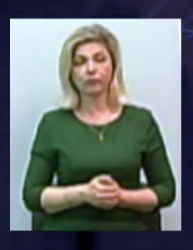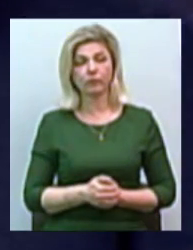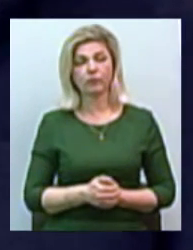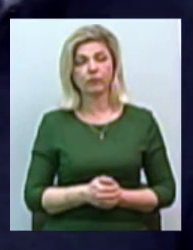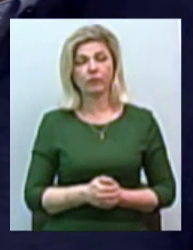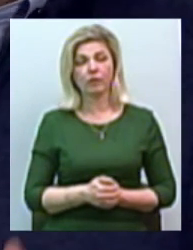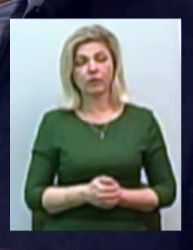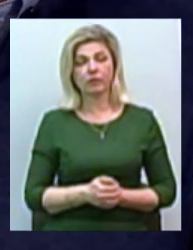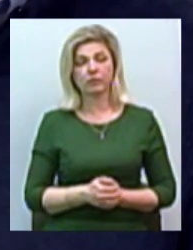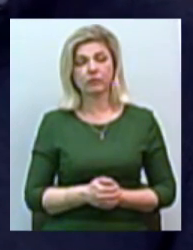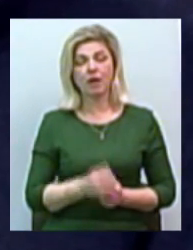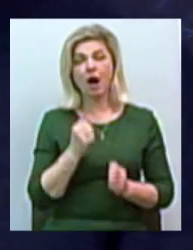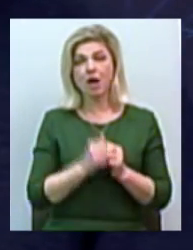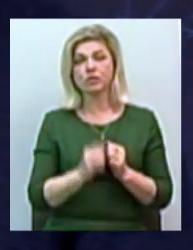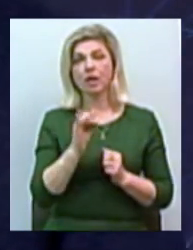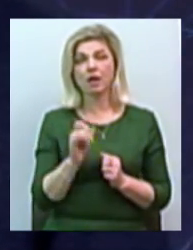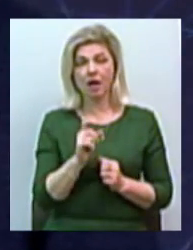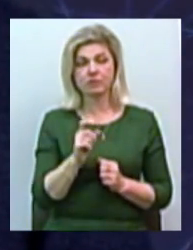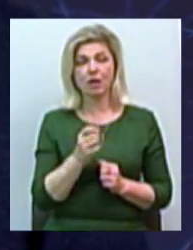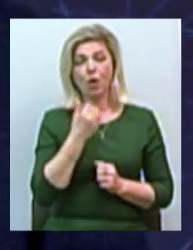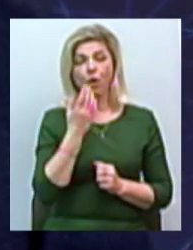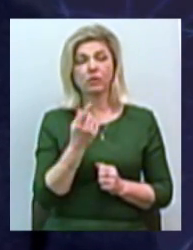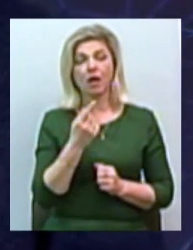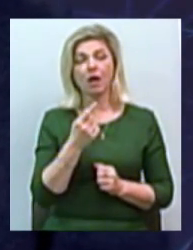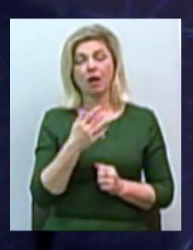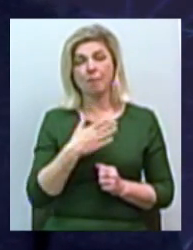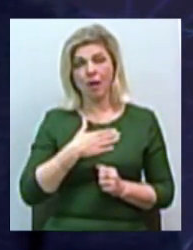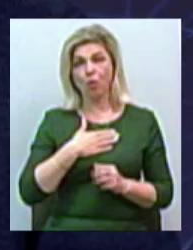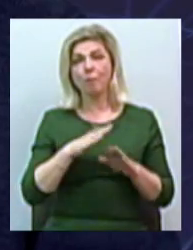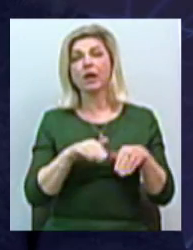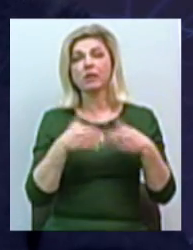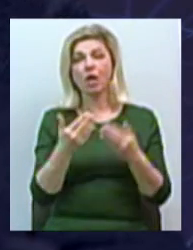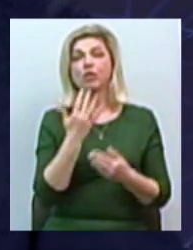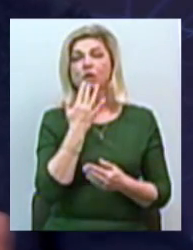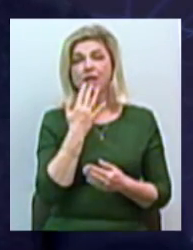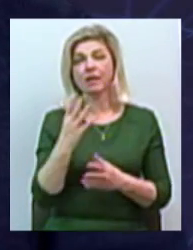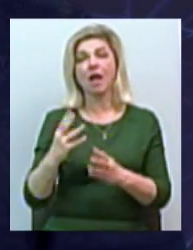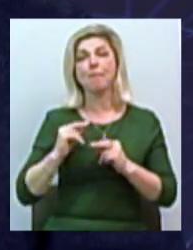Безпосередньо. коли звучало на предложенні іностранним партнерам